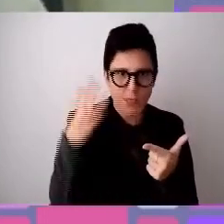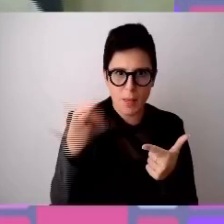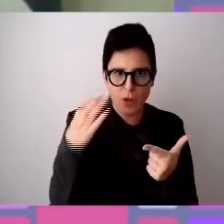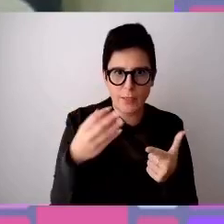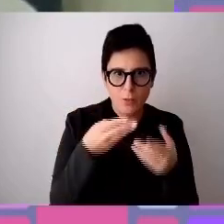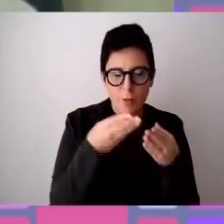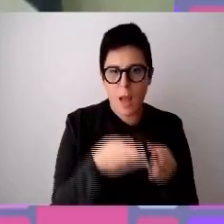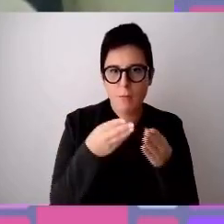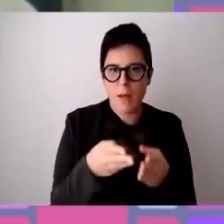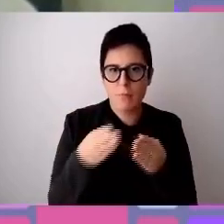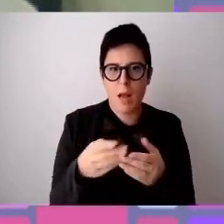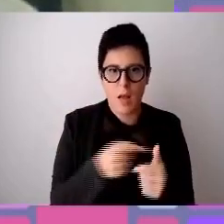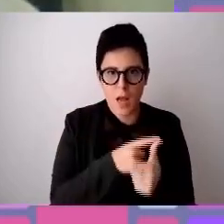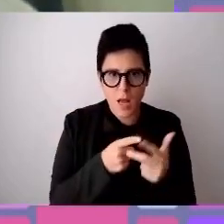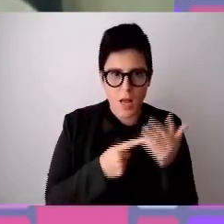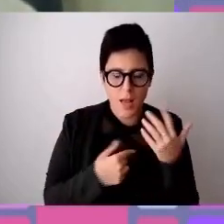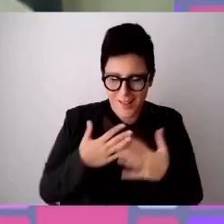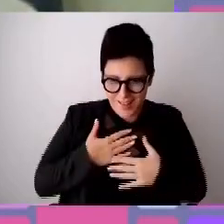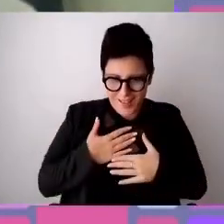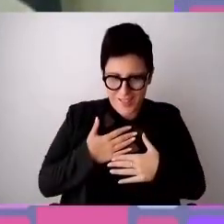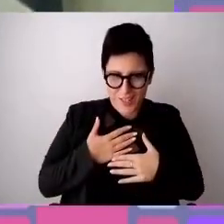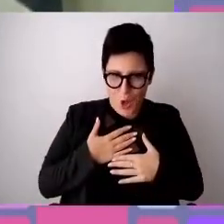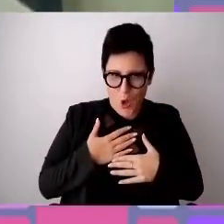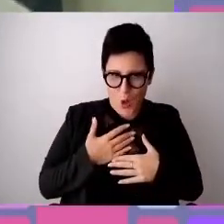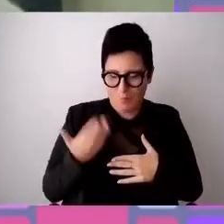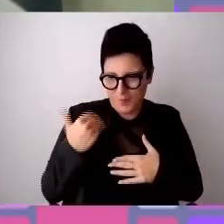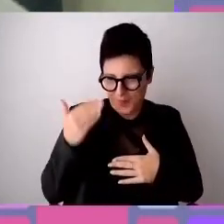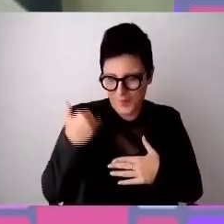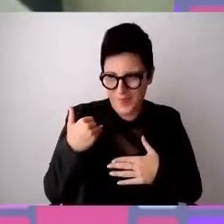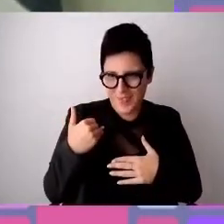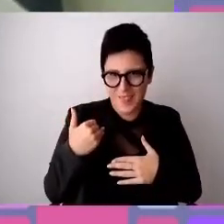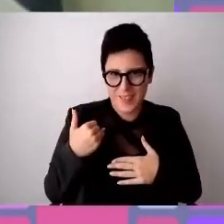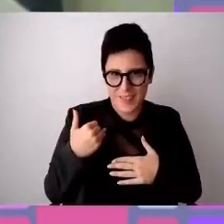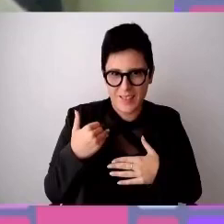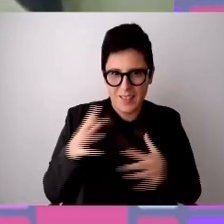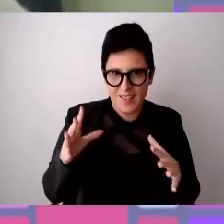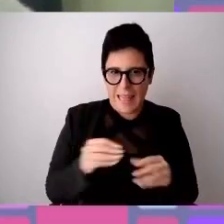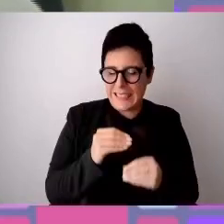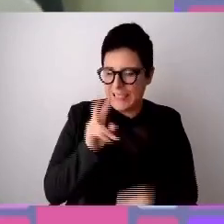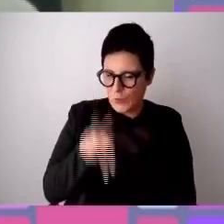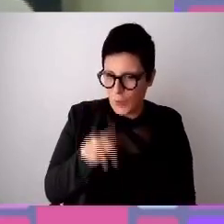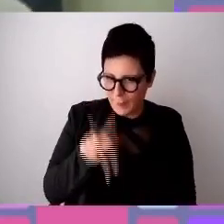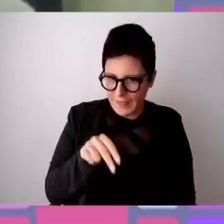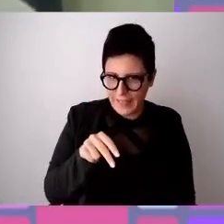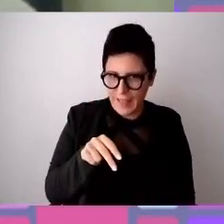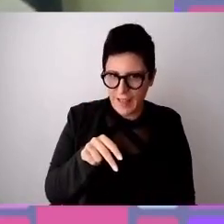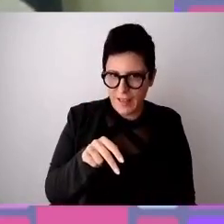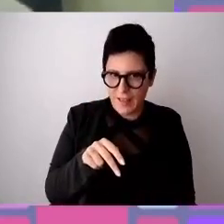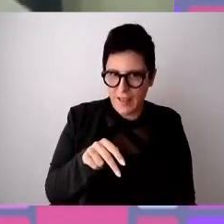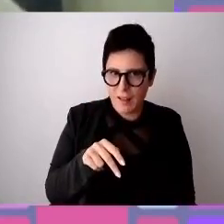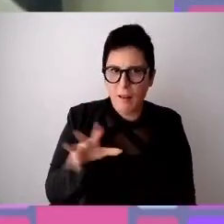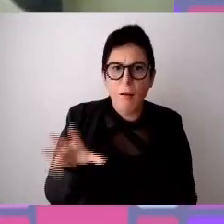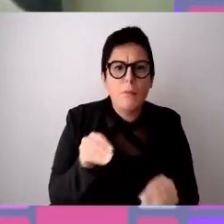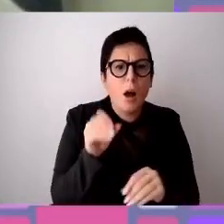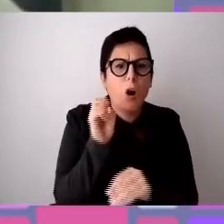e siamo stati tra i primi, sono stato tra i primi all'inizio degli anni 2000 a introdurre il coaching,